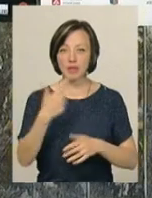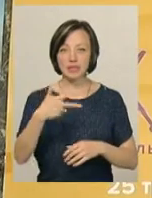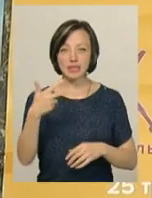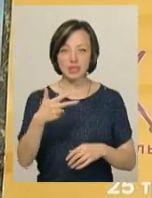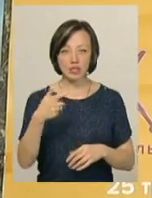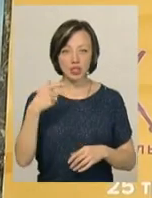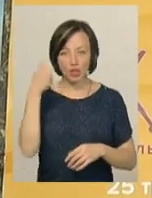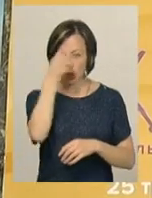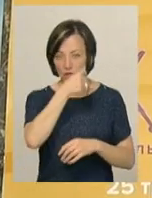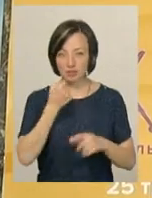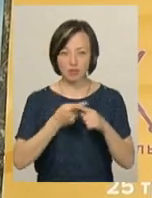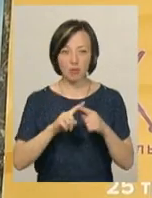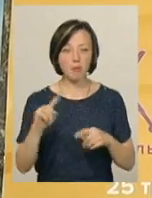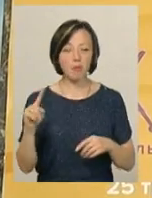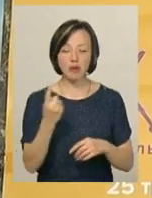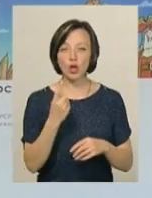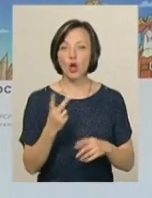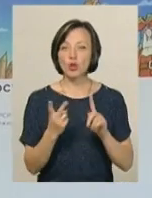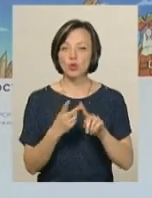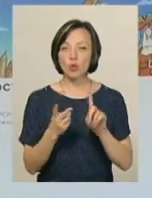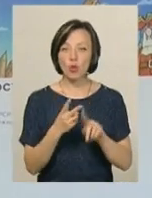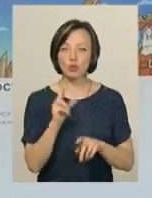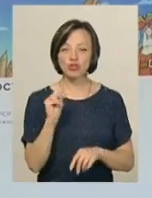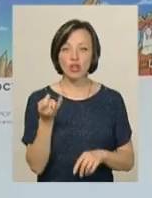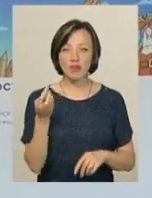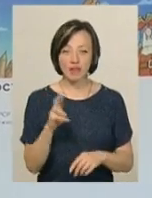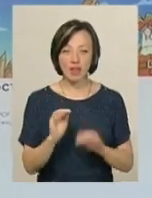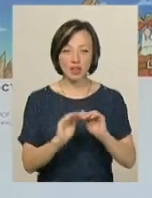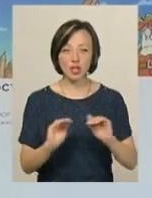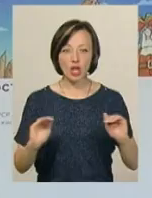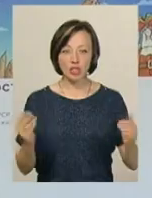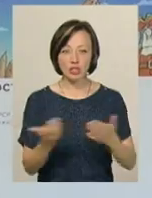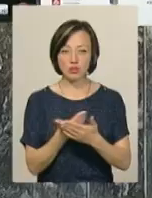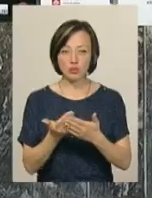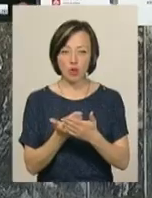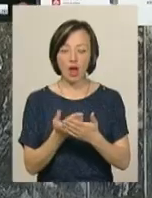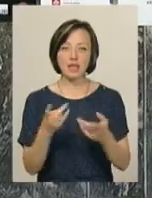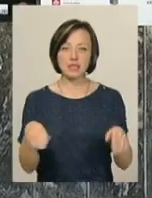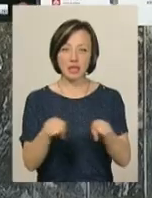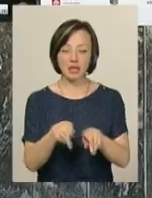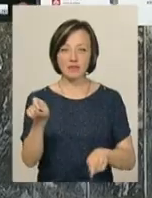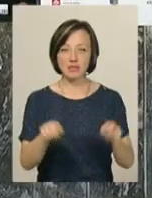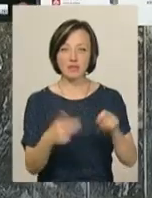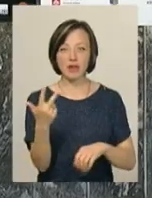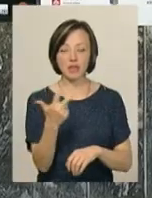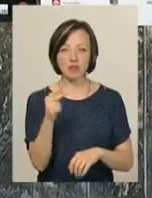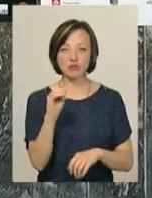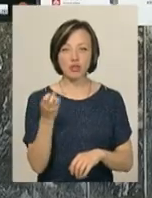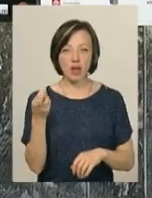прем'єри даної анімаційної стрічки. 2 червня будуть представлені дитячі короткометражки. Закриє фестиваль 3 червня